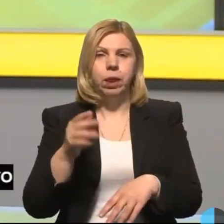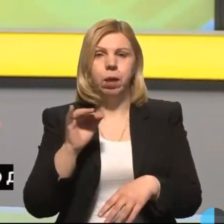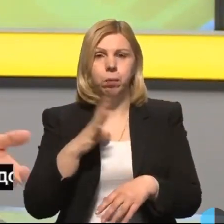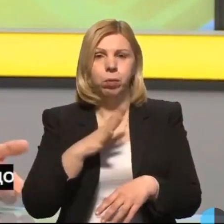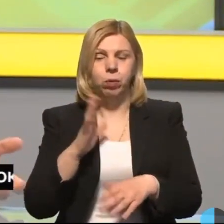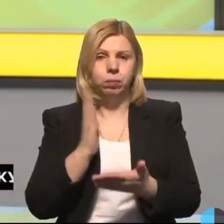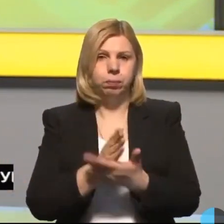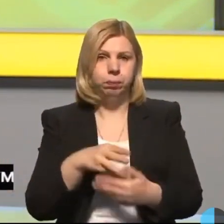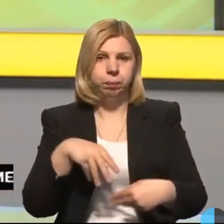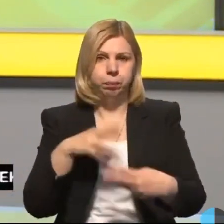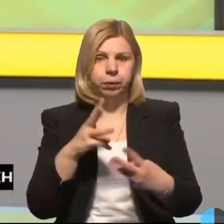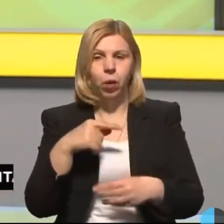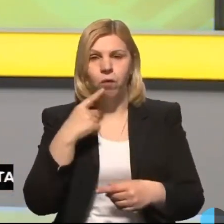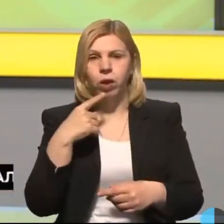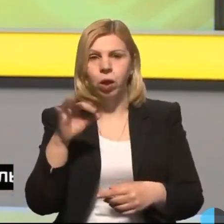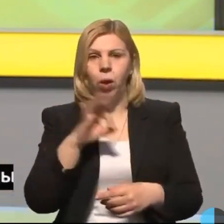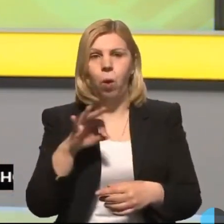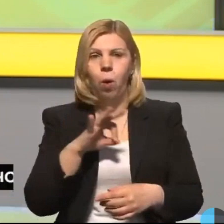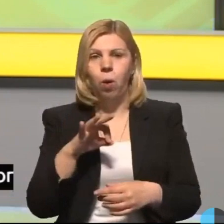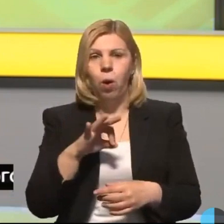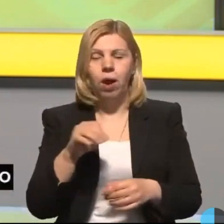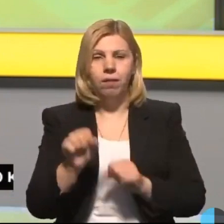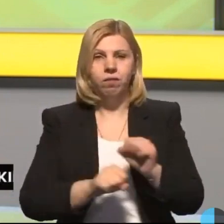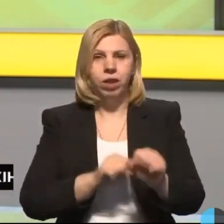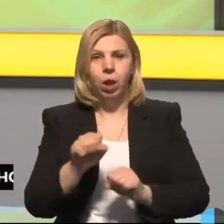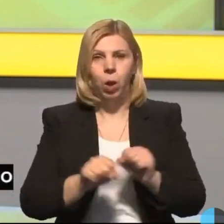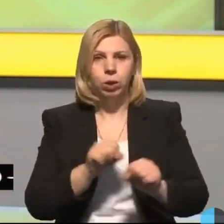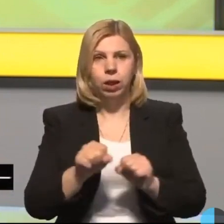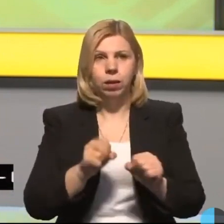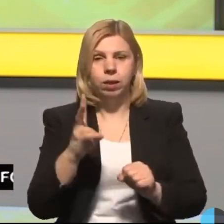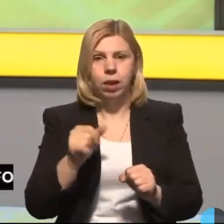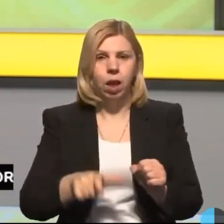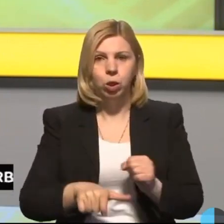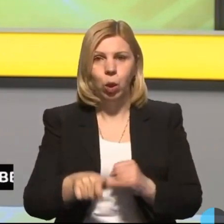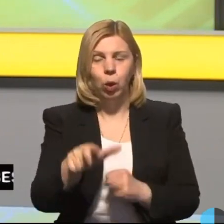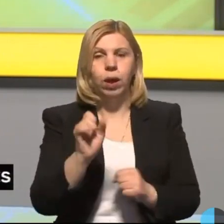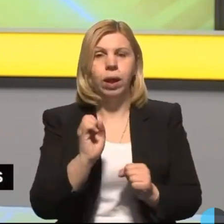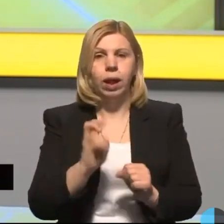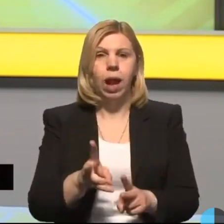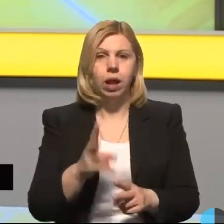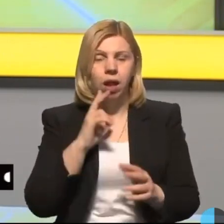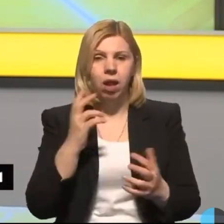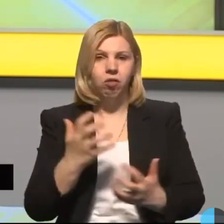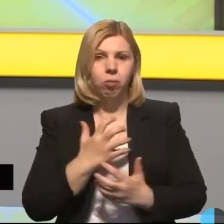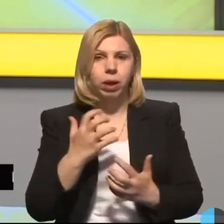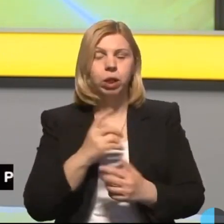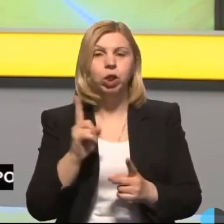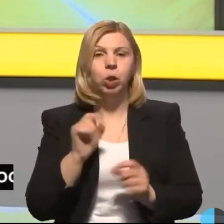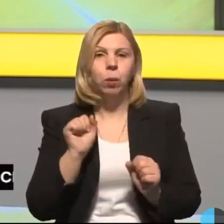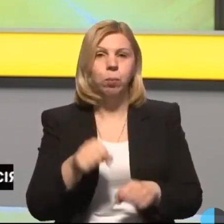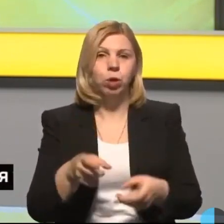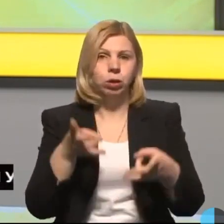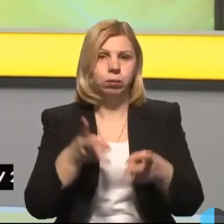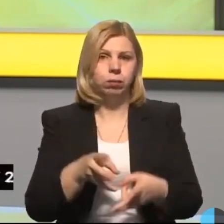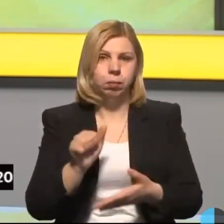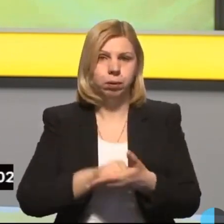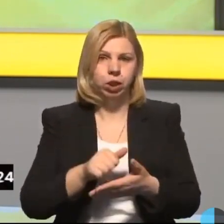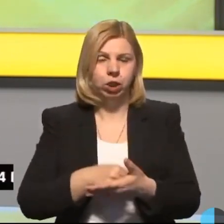Був з нами на зв'язку. Говорили ми про велосипедистів на дорогах, як берегтися і що може ставати причиною ДТП.